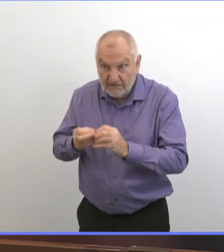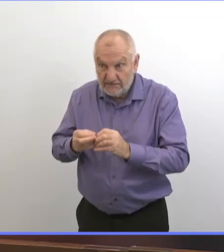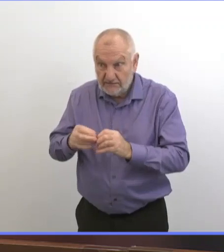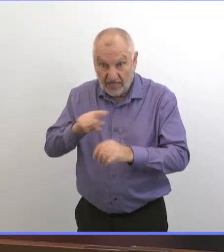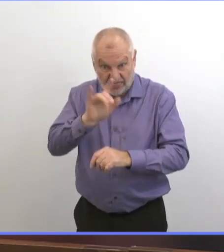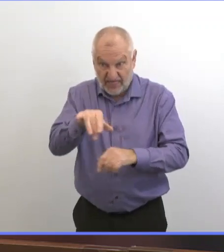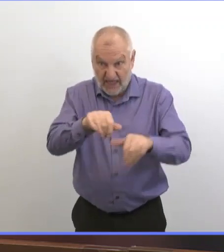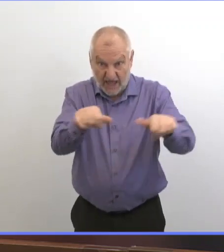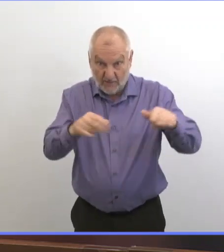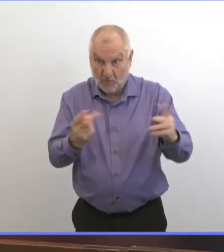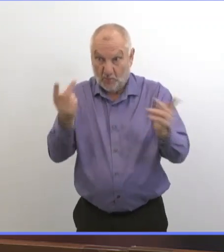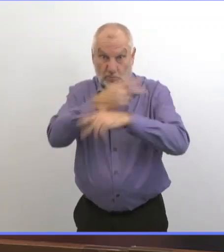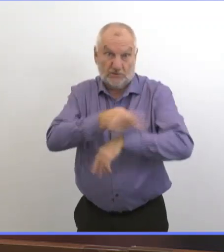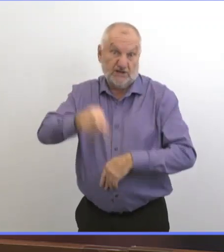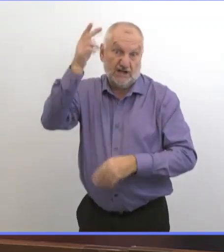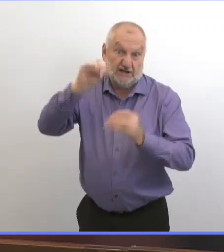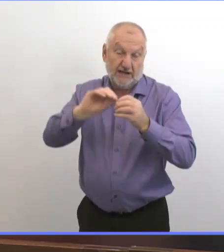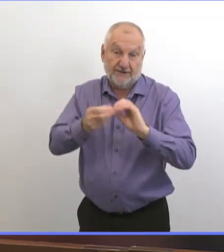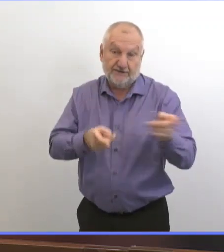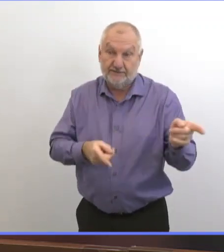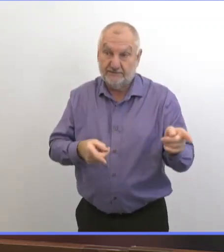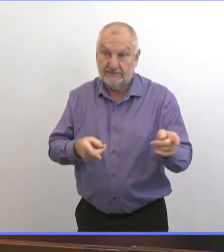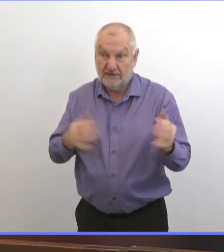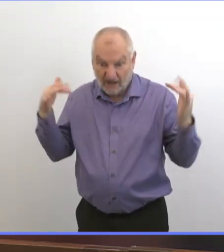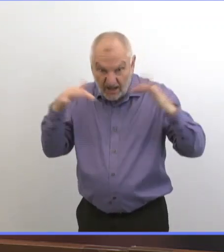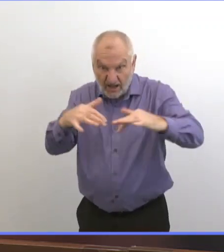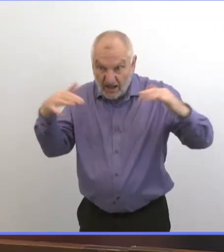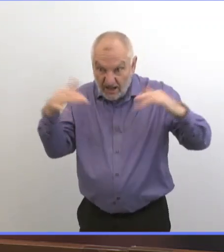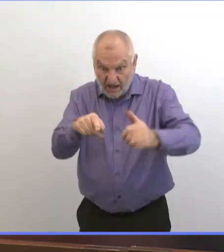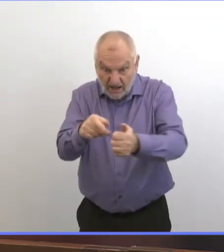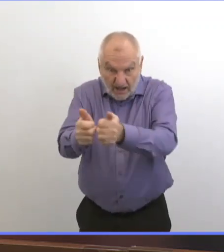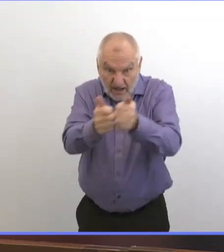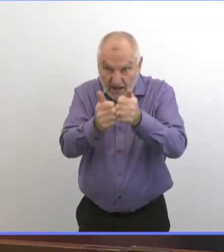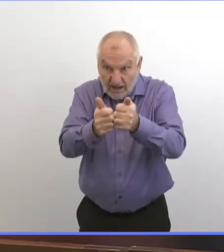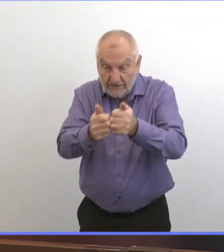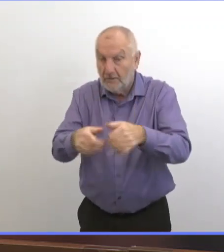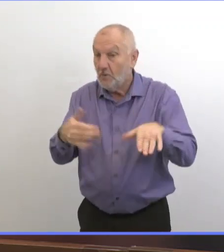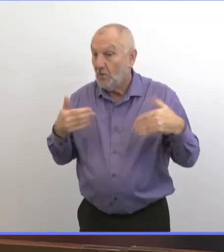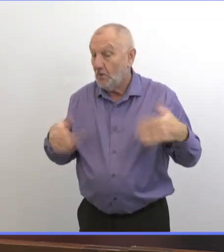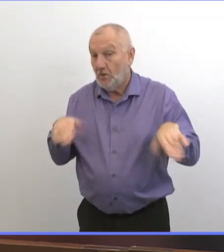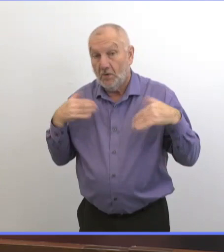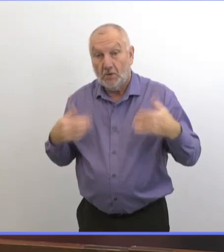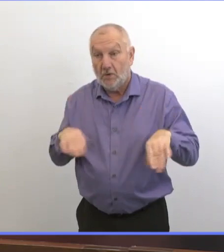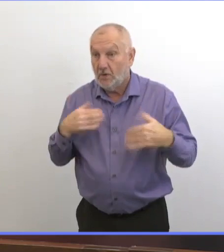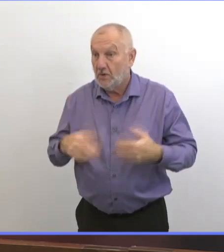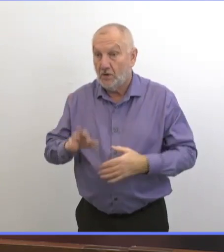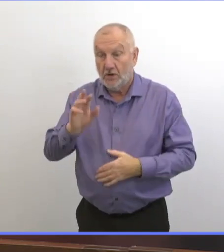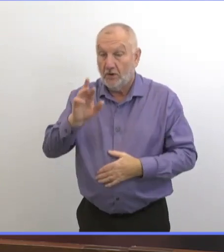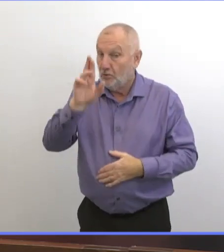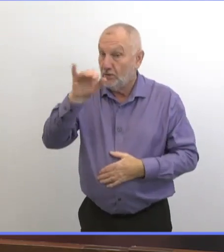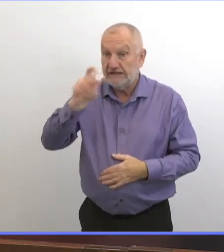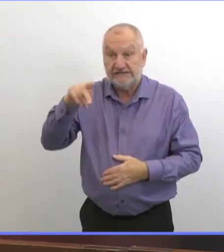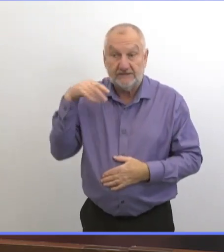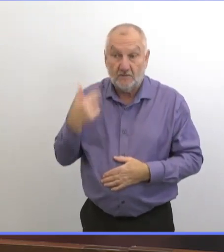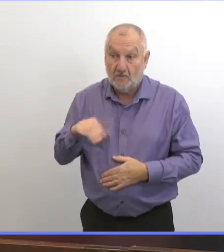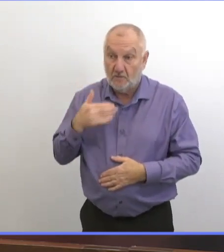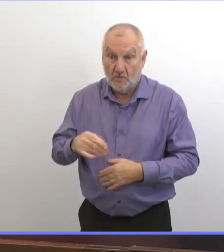rassembler avec beaucoup de gens, il y a une très forte probabilité qu'au moins une personne